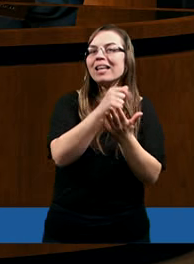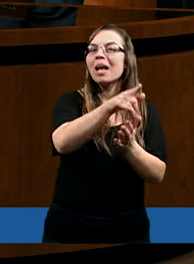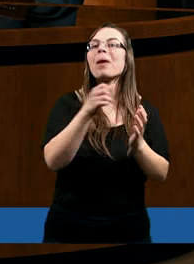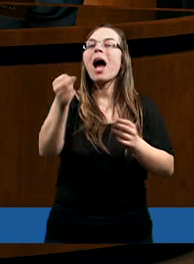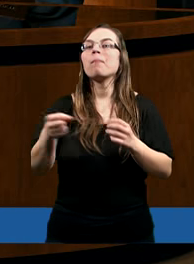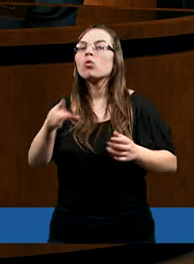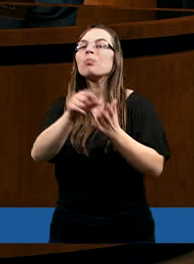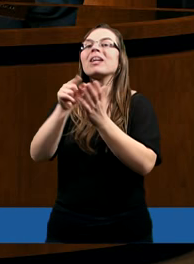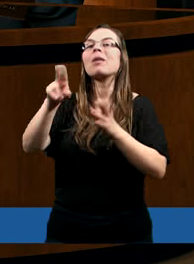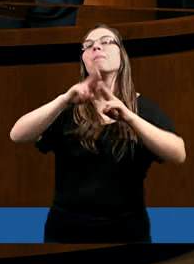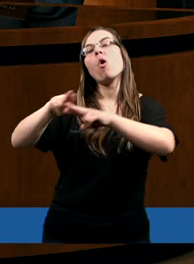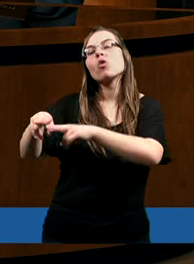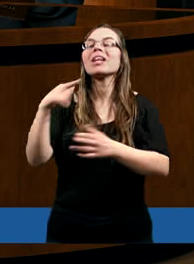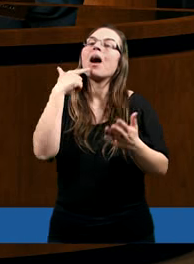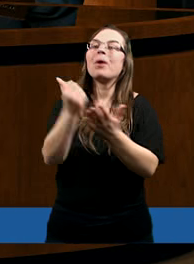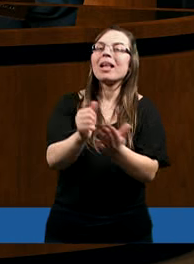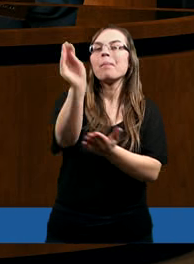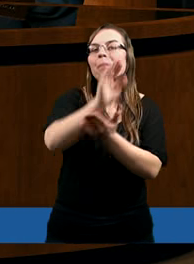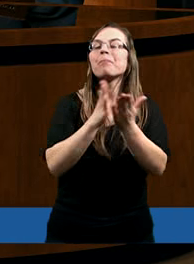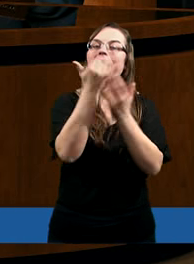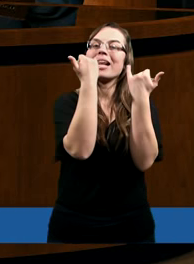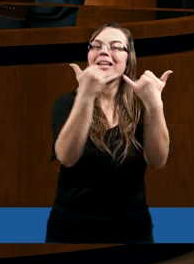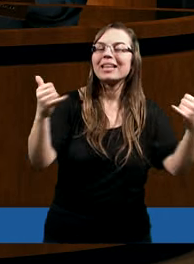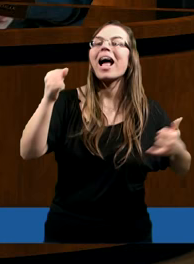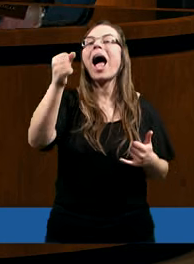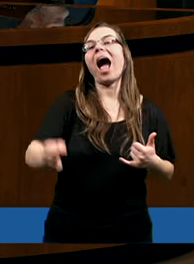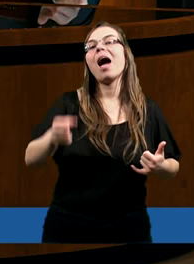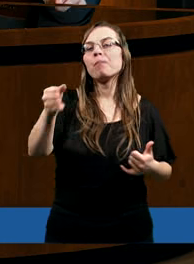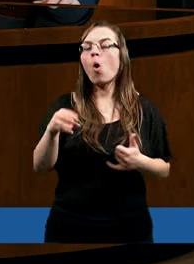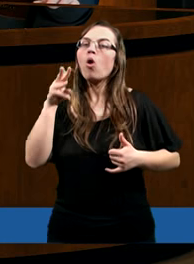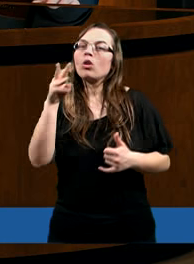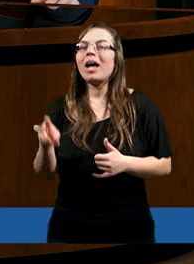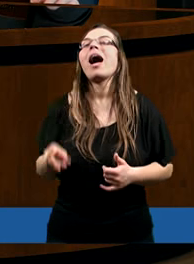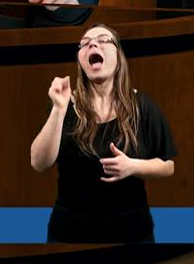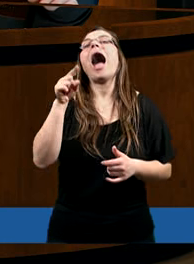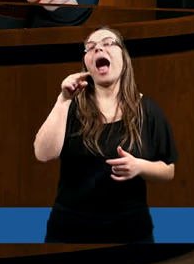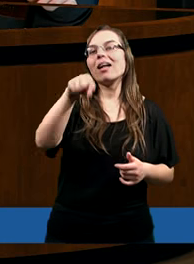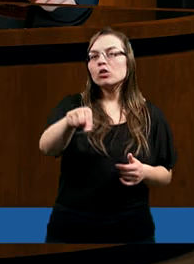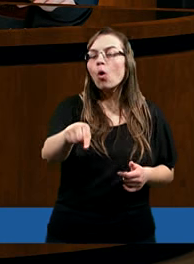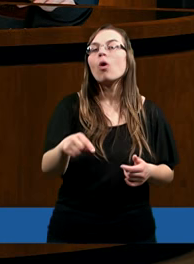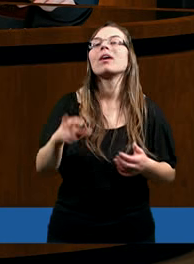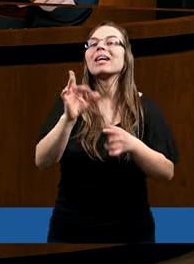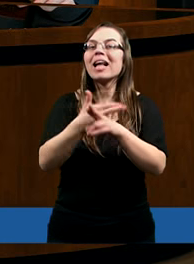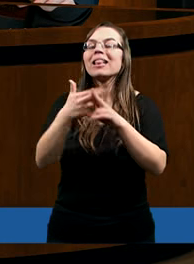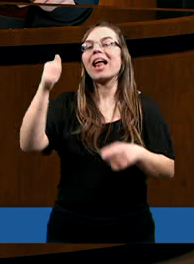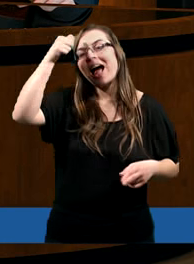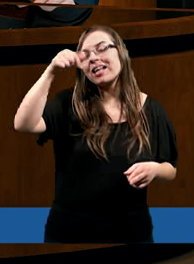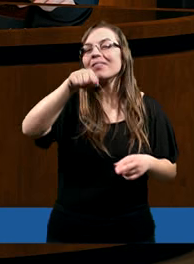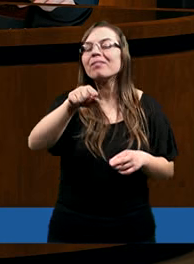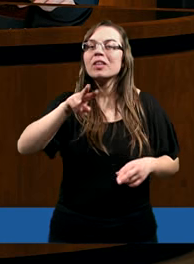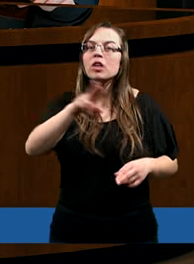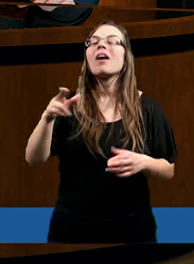Piotr, czy pozostałe listy pisane przez innych apostołów, a to, kiedy nazywa się